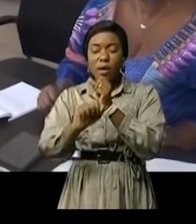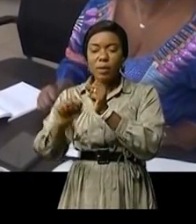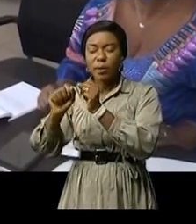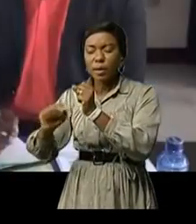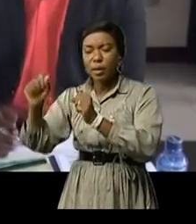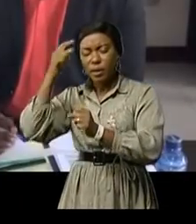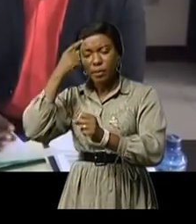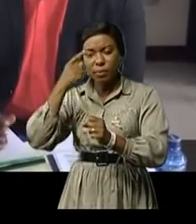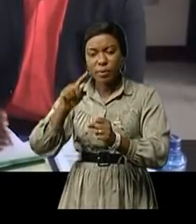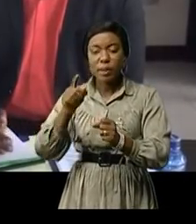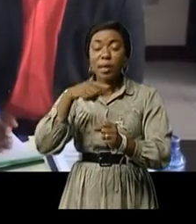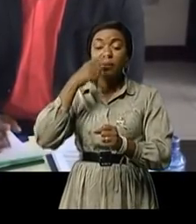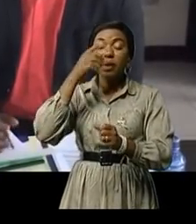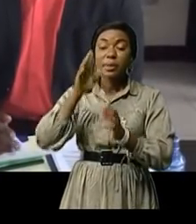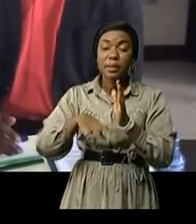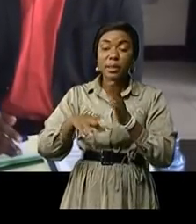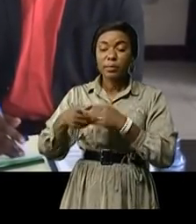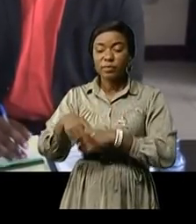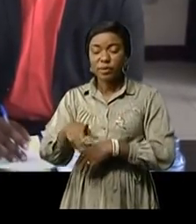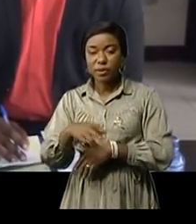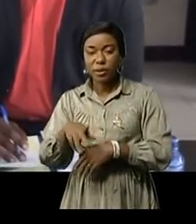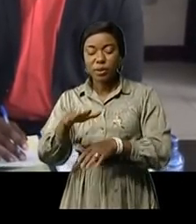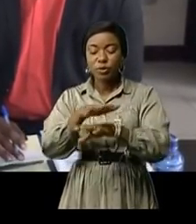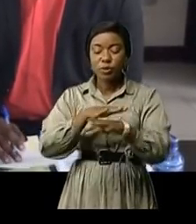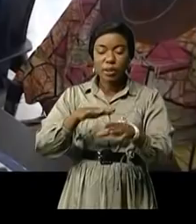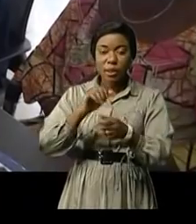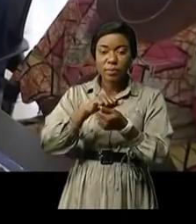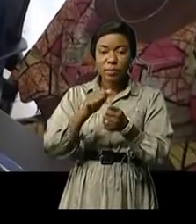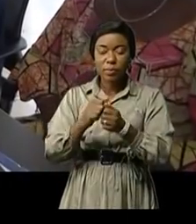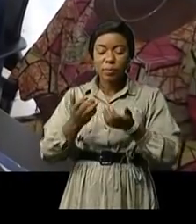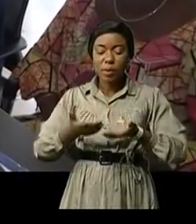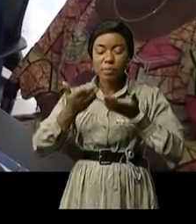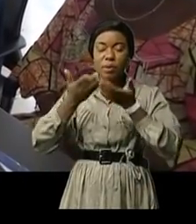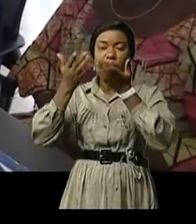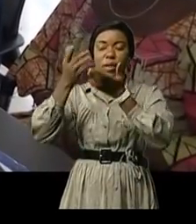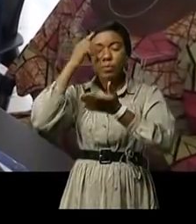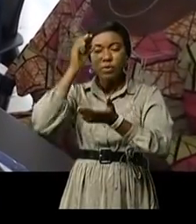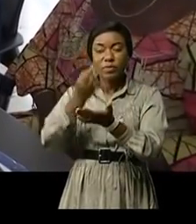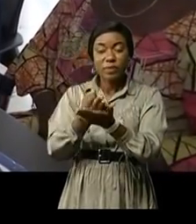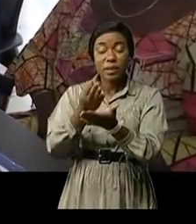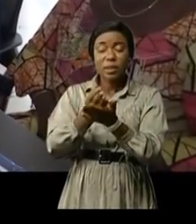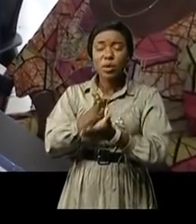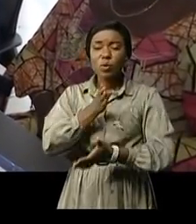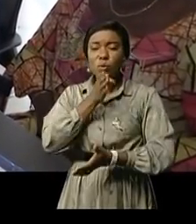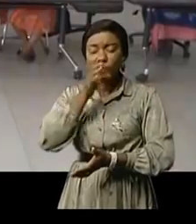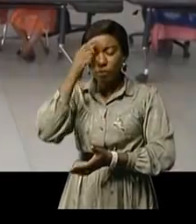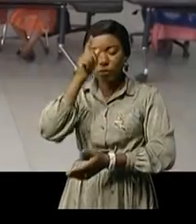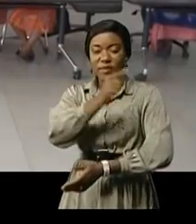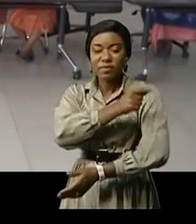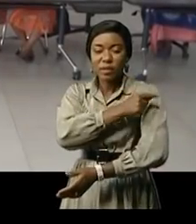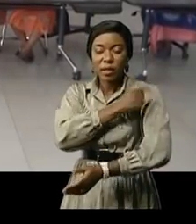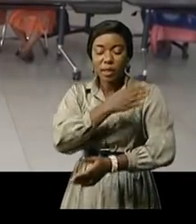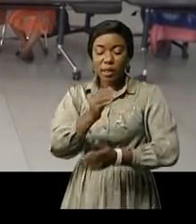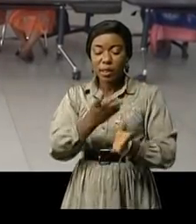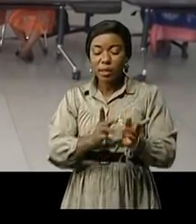le briefing des parlementaires provinciaux de Kinshasa sur les enjeux des plaidoyers en faveur du financement durable de la vaccination et les plans